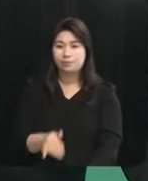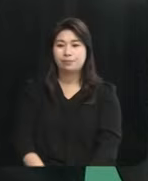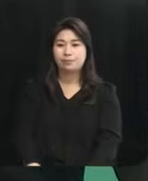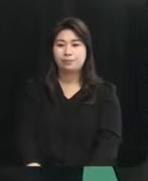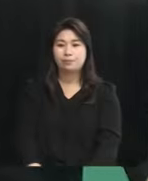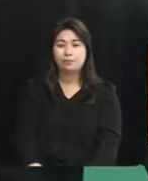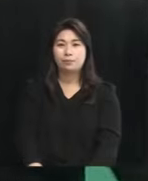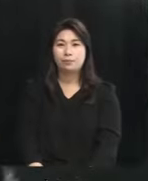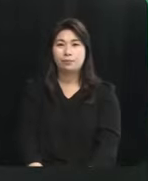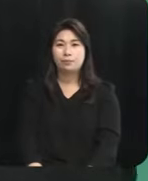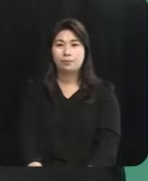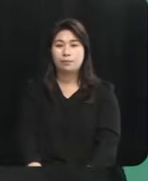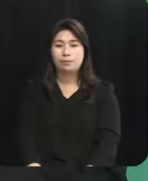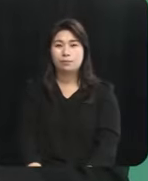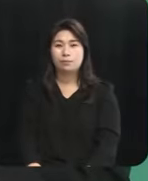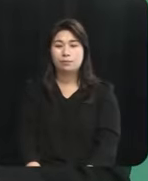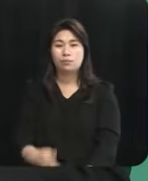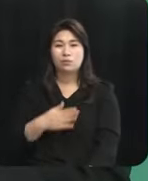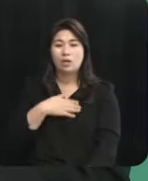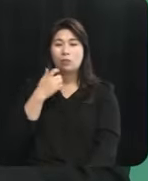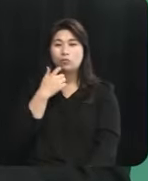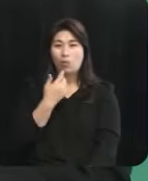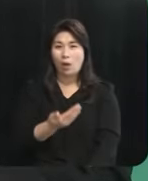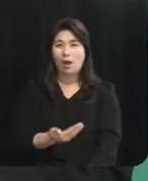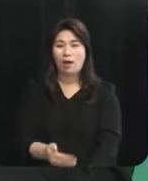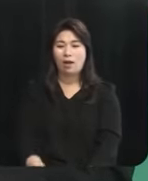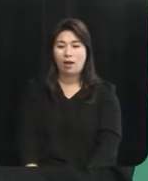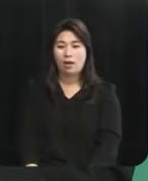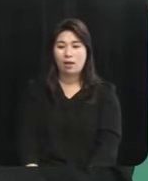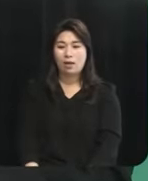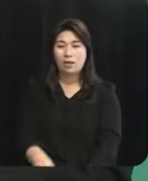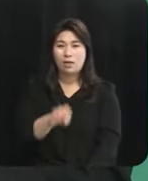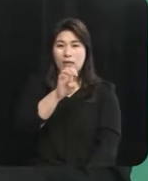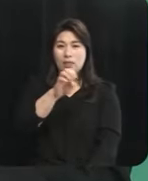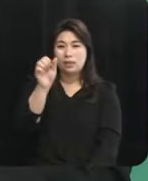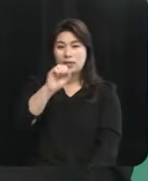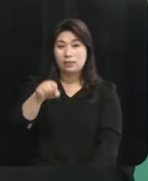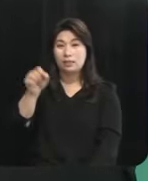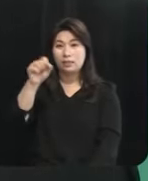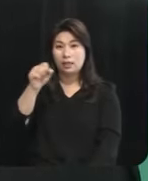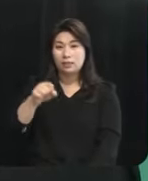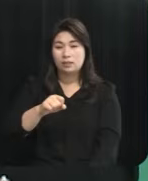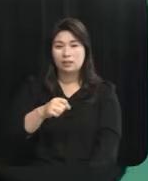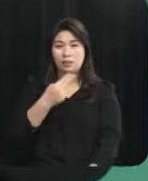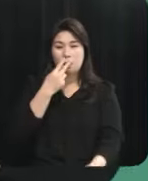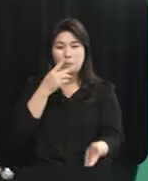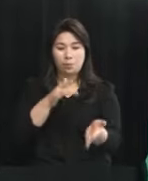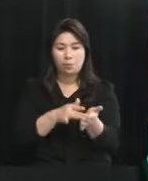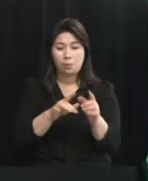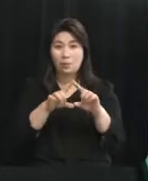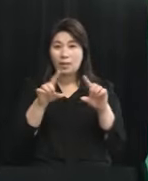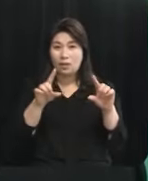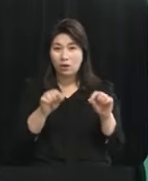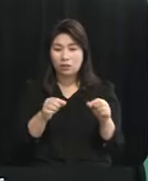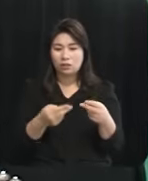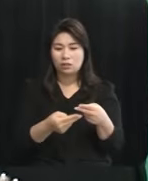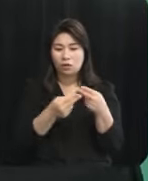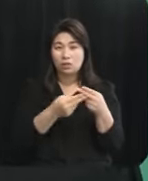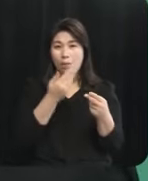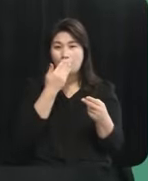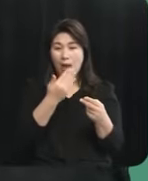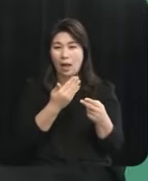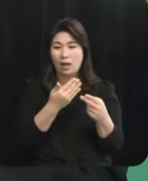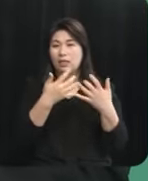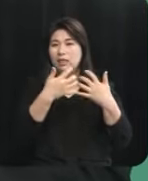아까 그래서 제가 김승훈 후보님한테 여쭤본 겁니다 ESS라고 하는 배터리 그 에너지를 저장할 수 있는 그